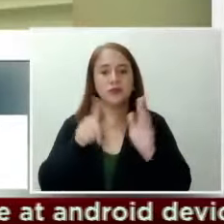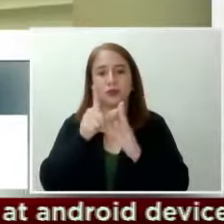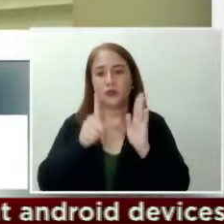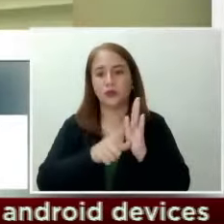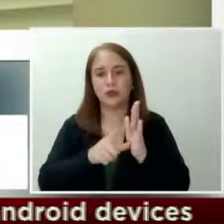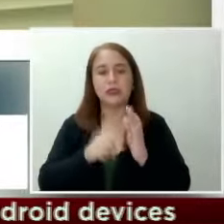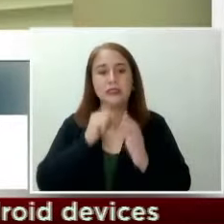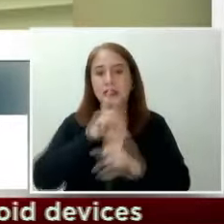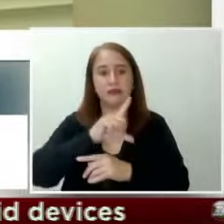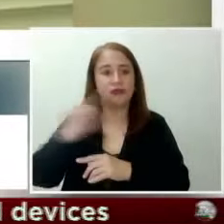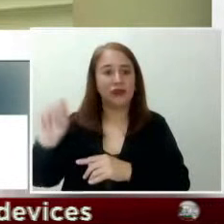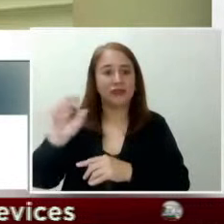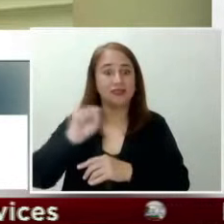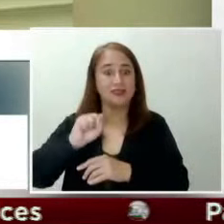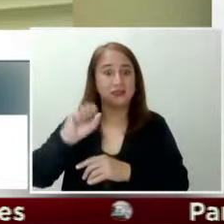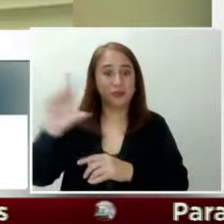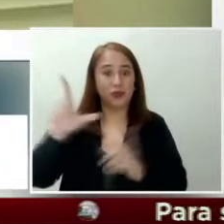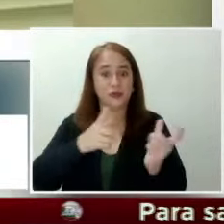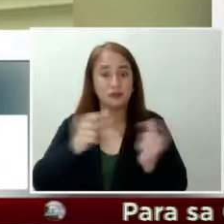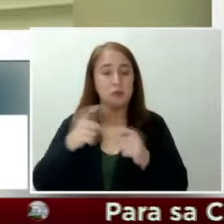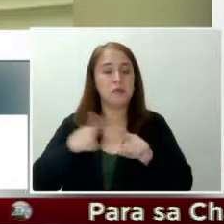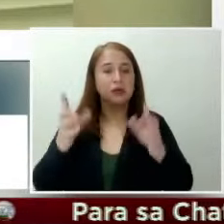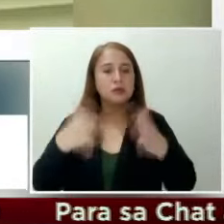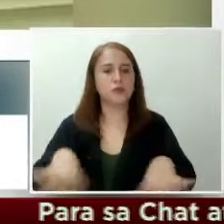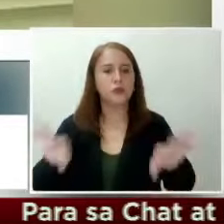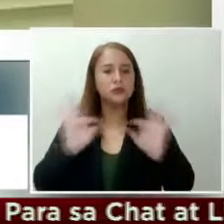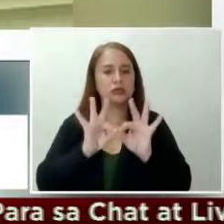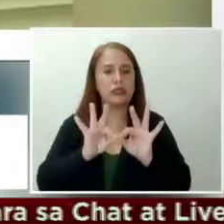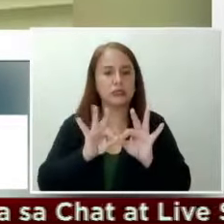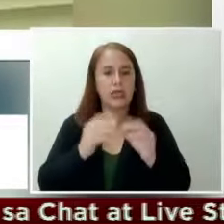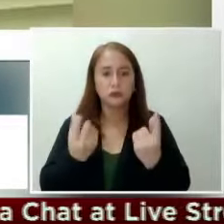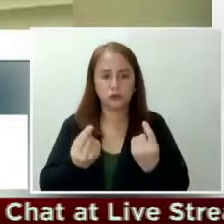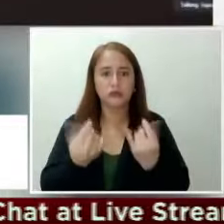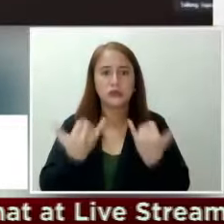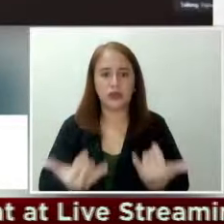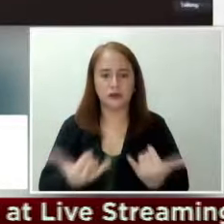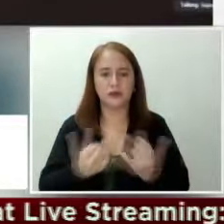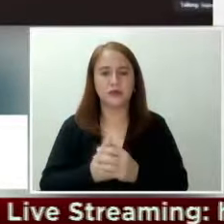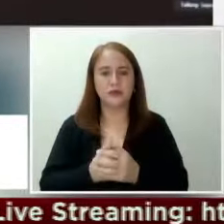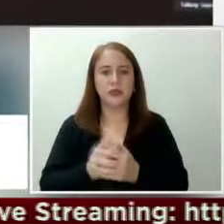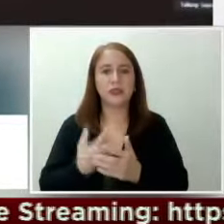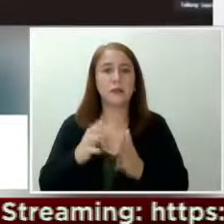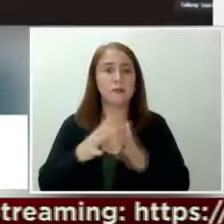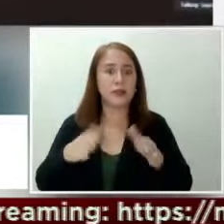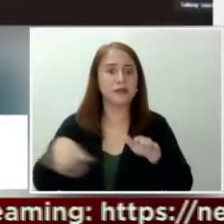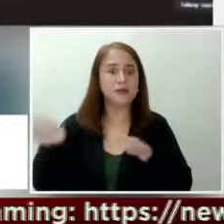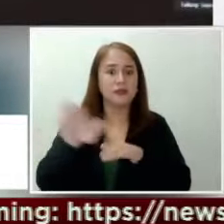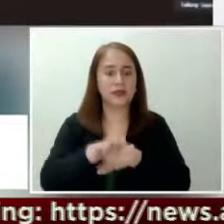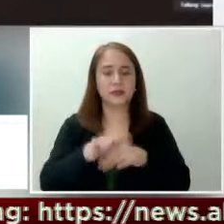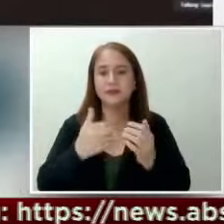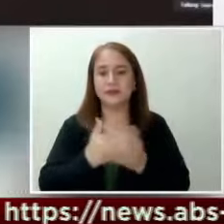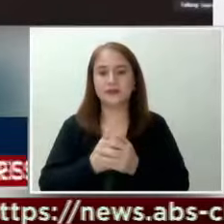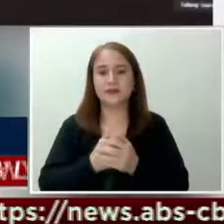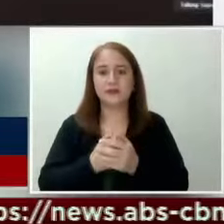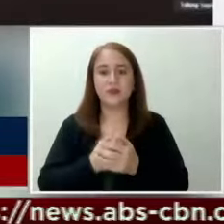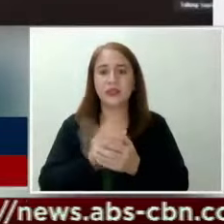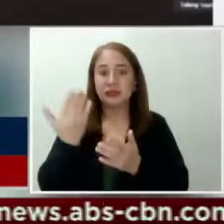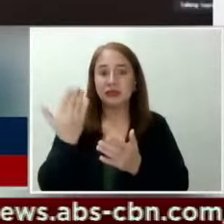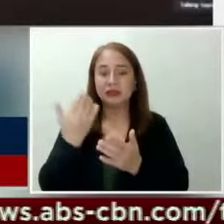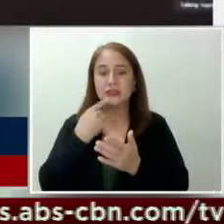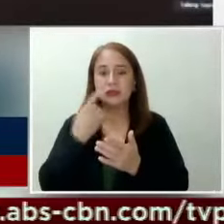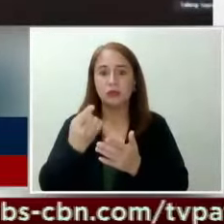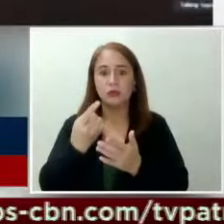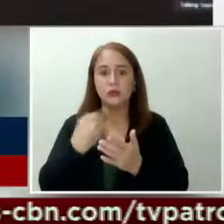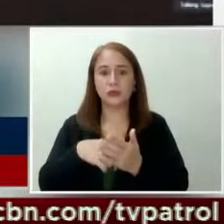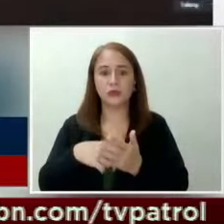agaran kumilos ang korte, ang importante umaksyon na ito. This is a big step by itself. It's a stand